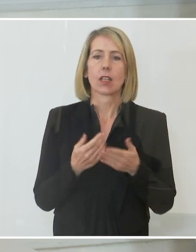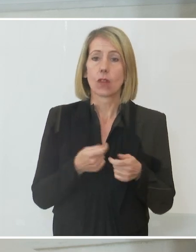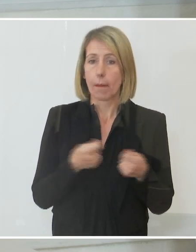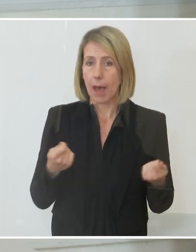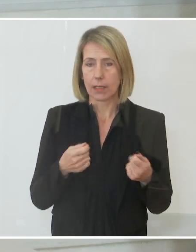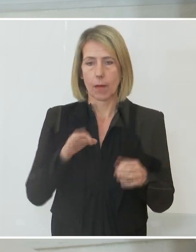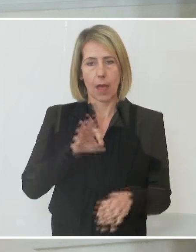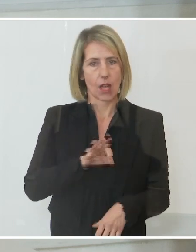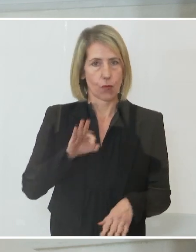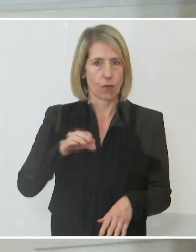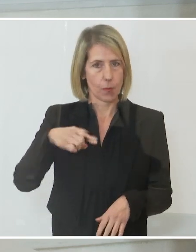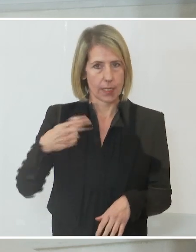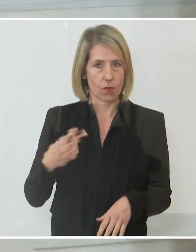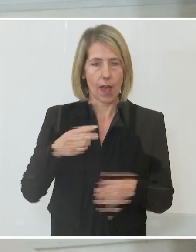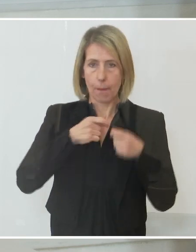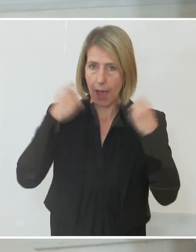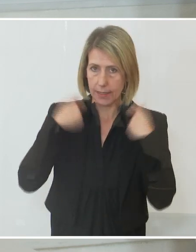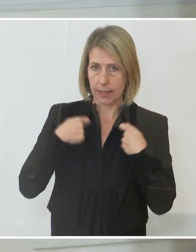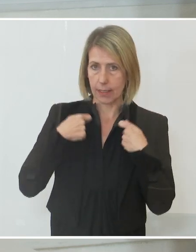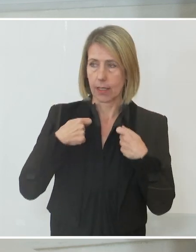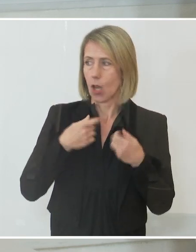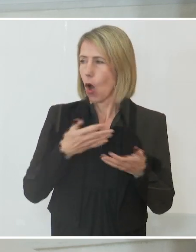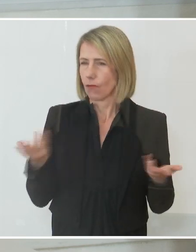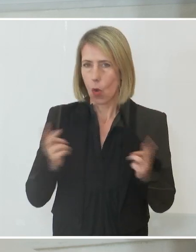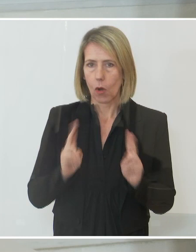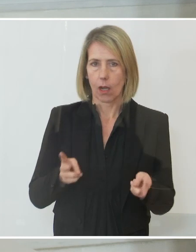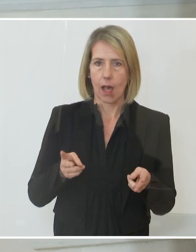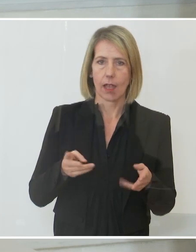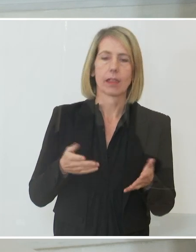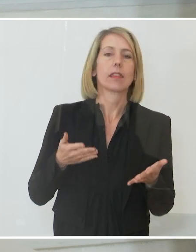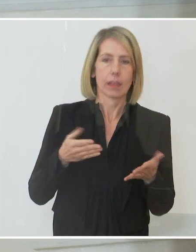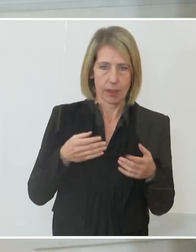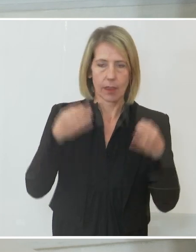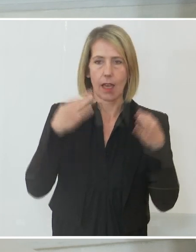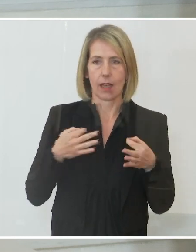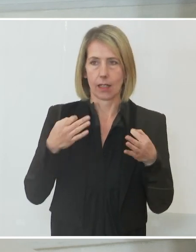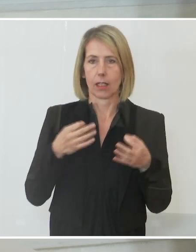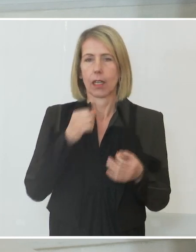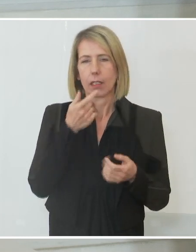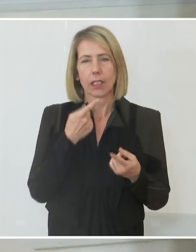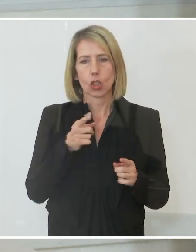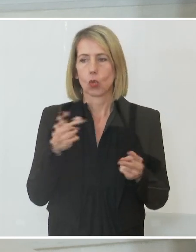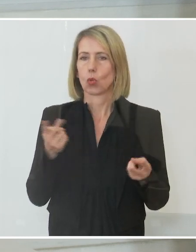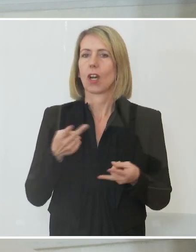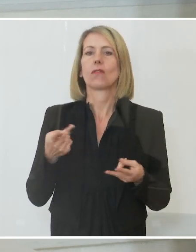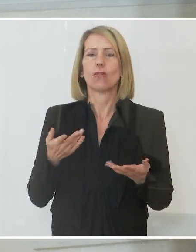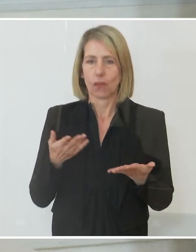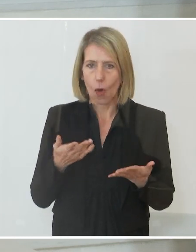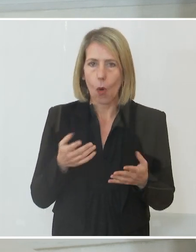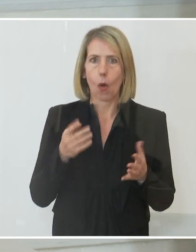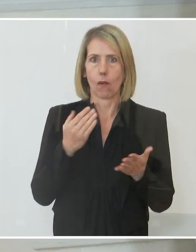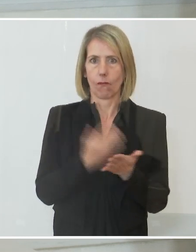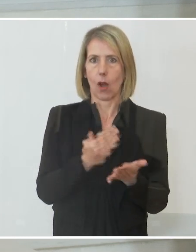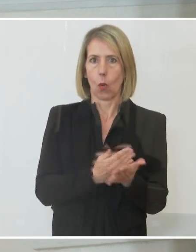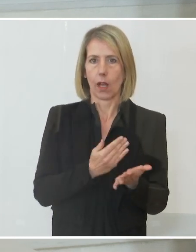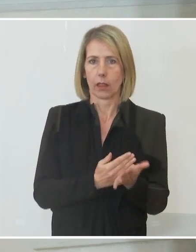FP2-Masken weitestgehend anwenden. Nicht nur dort, wo sie verordnend sind, wäre meine Empfehlung, sondern auch auf freiwilliger Bas